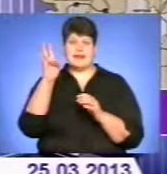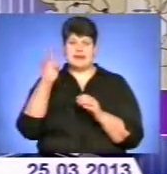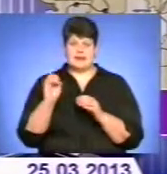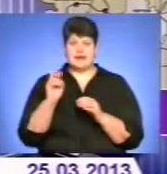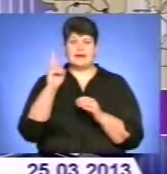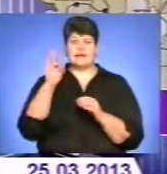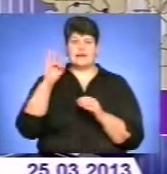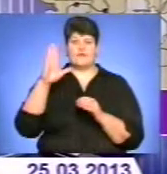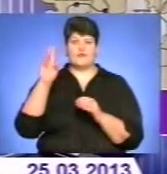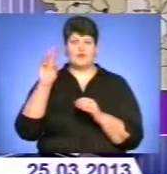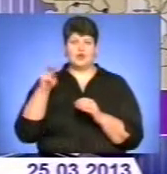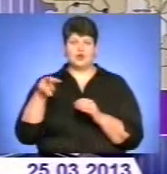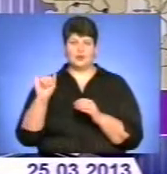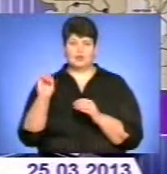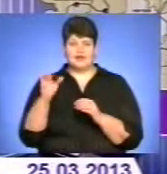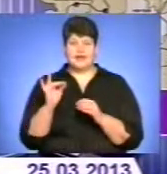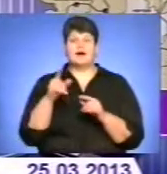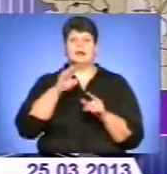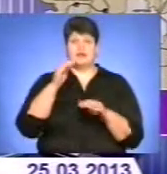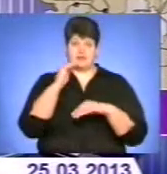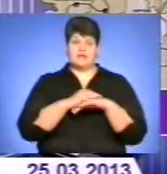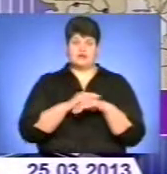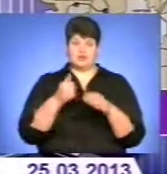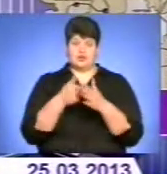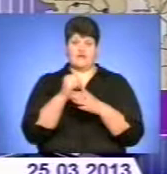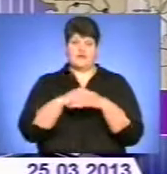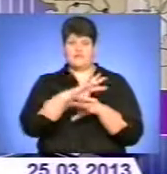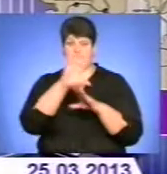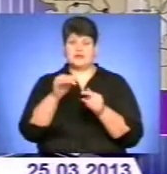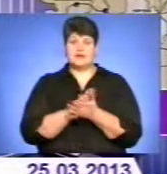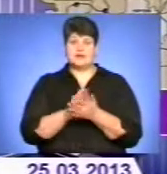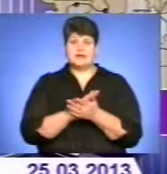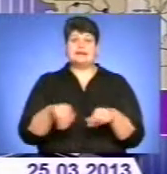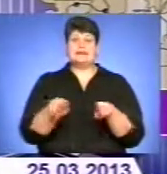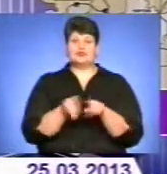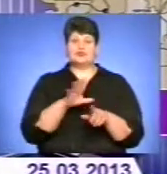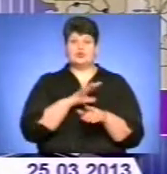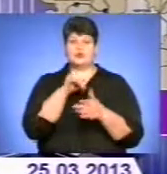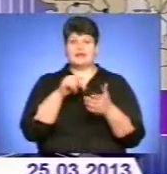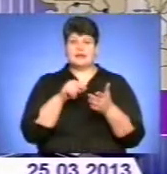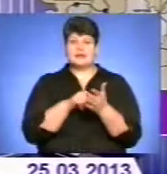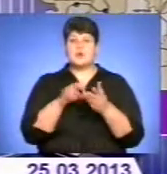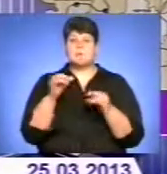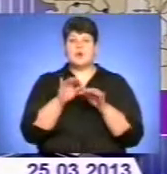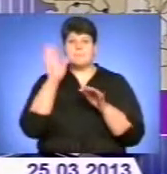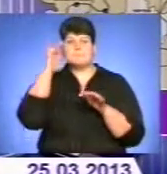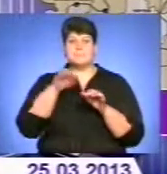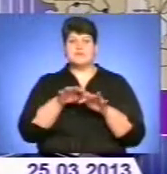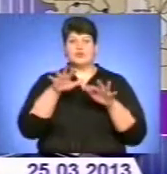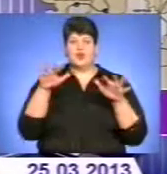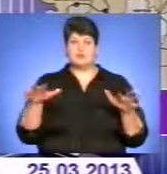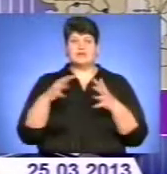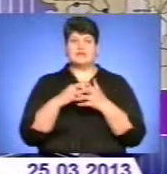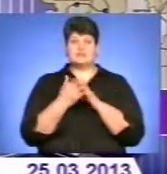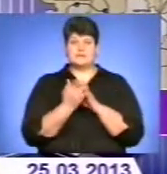але до вечора і там все розчистили. Також розглядалося питання про підтоплення в населених пунктах, адже